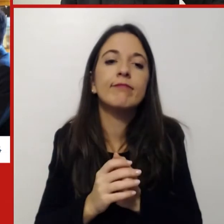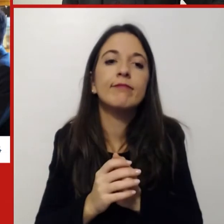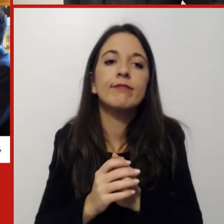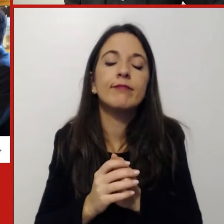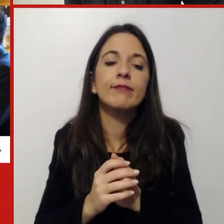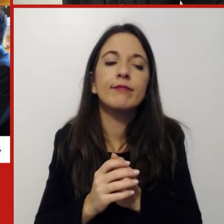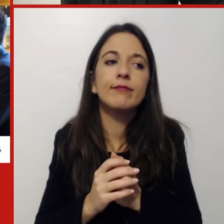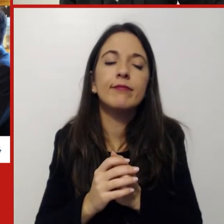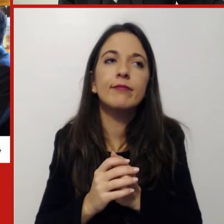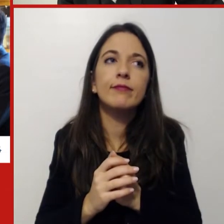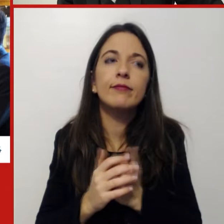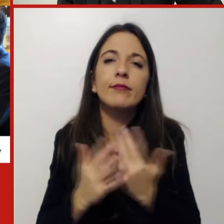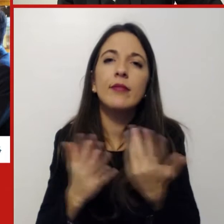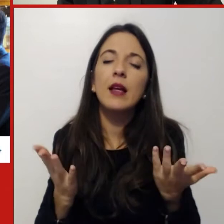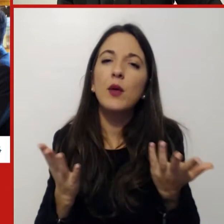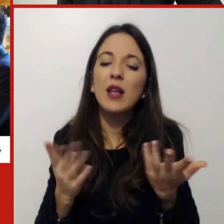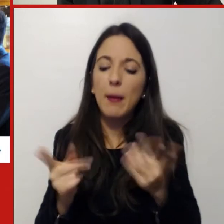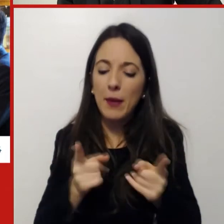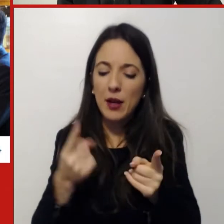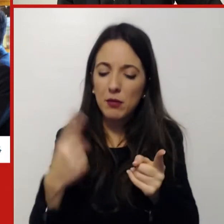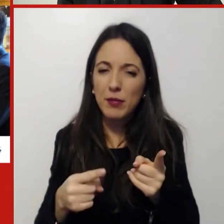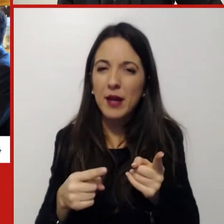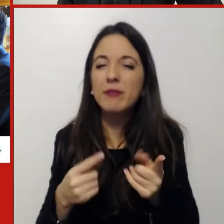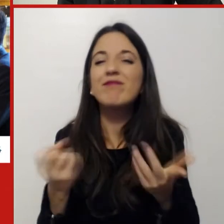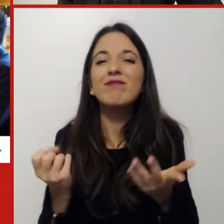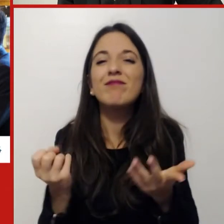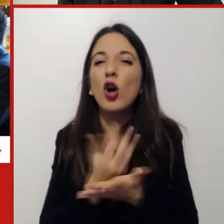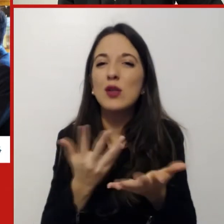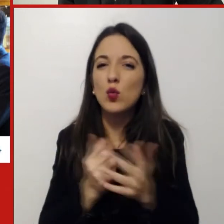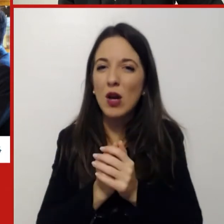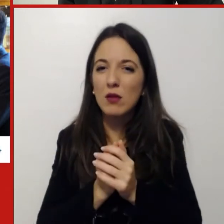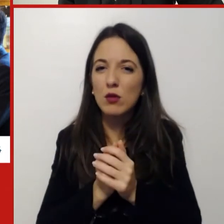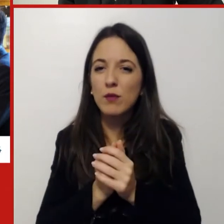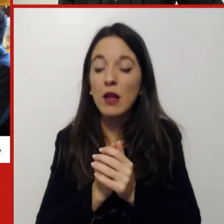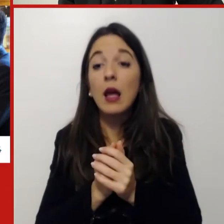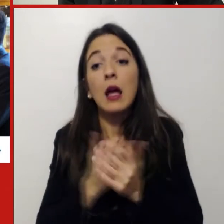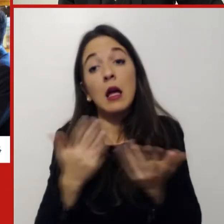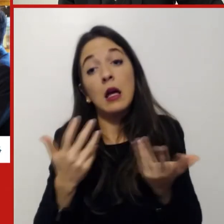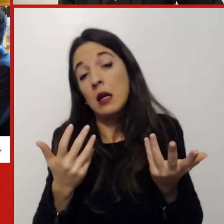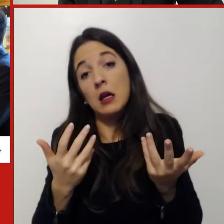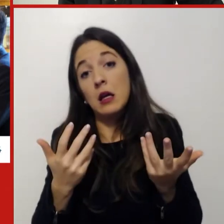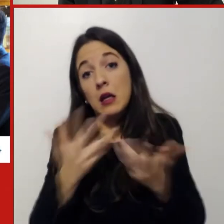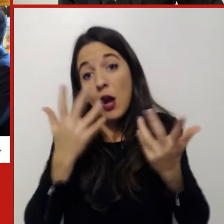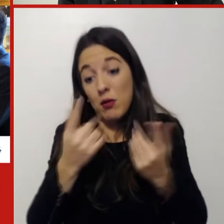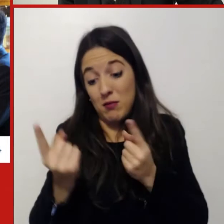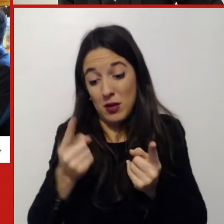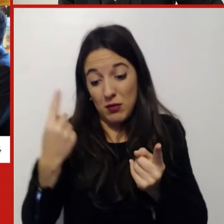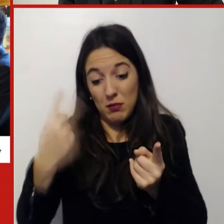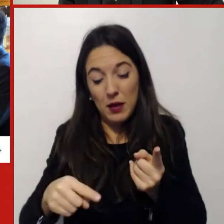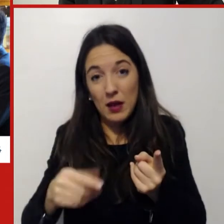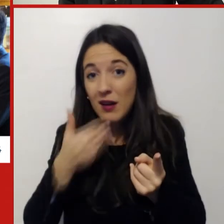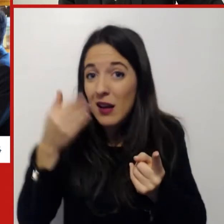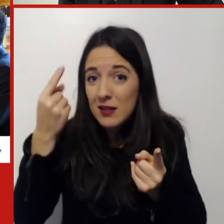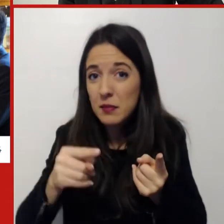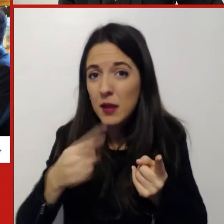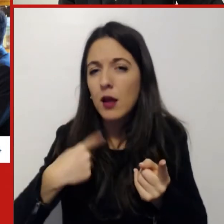questo periodo? Beh, innanzitutto è stato un periodo di apprendimento, di